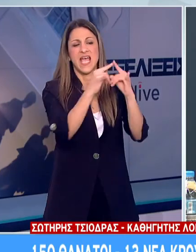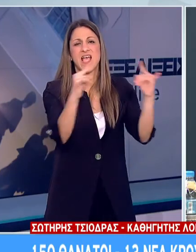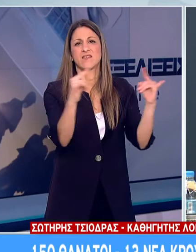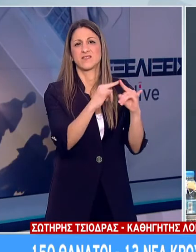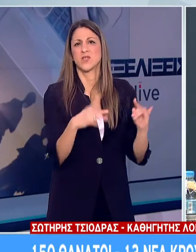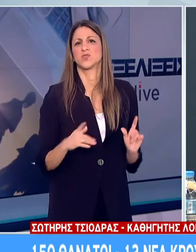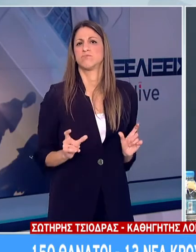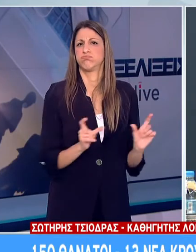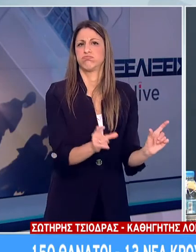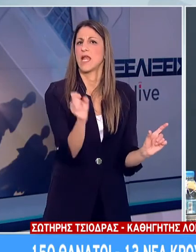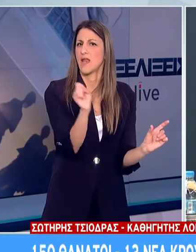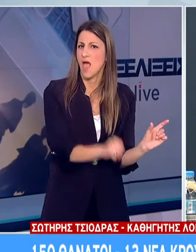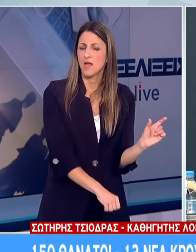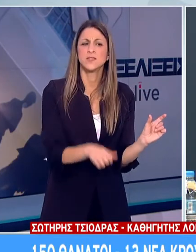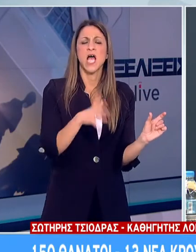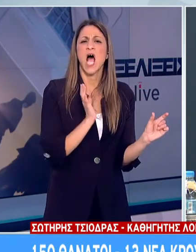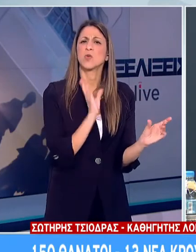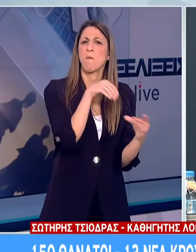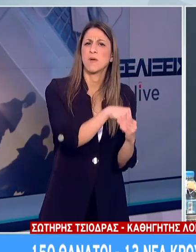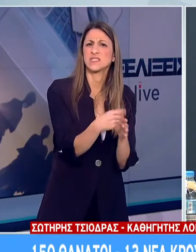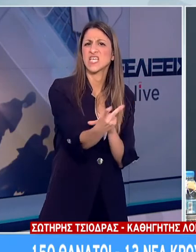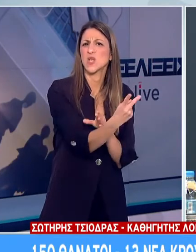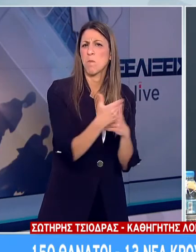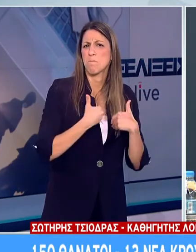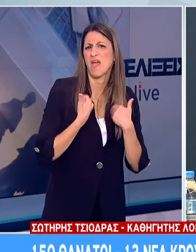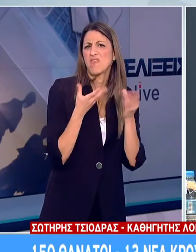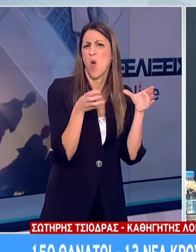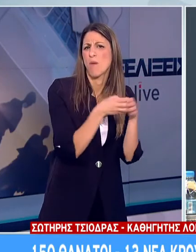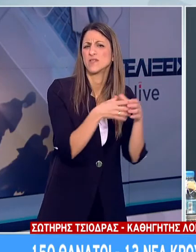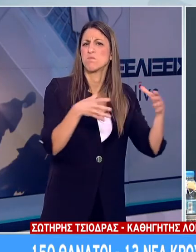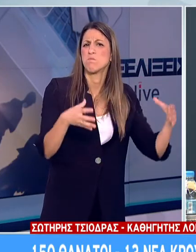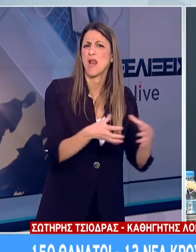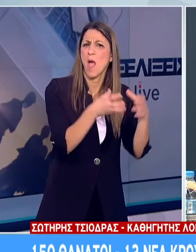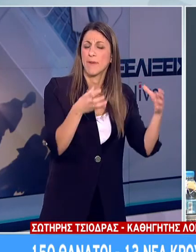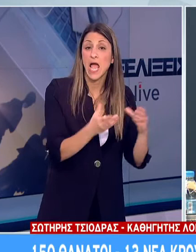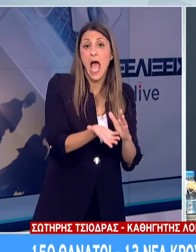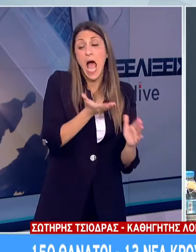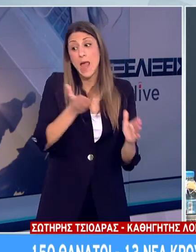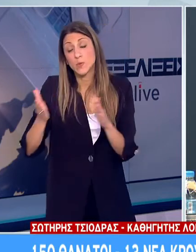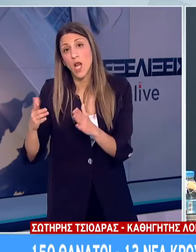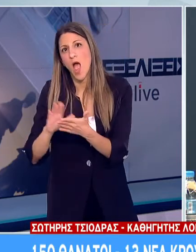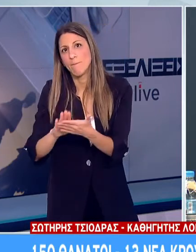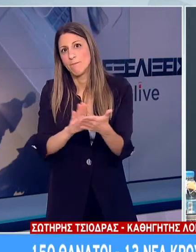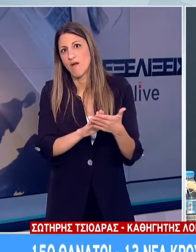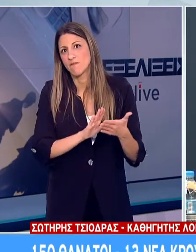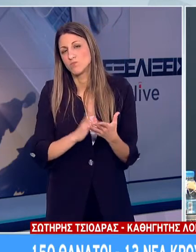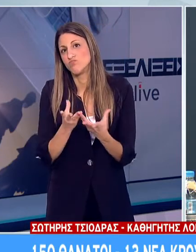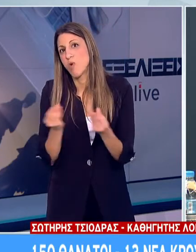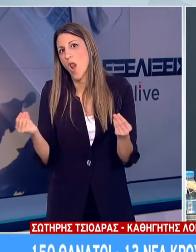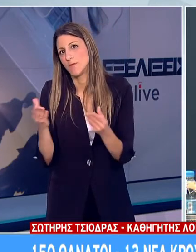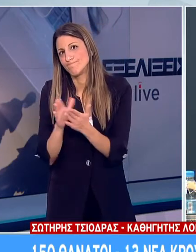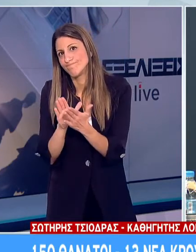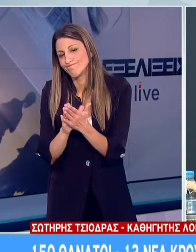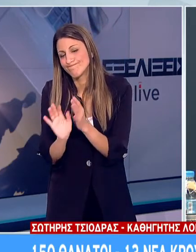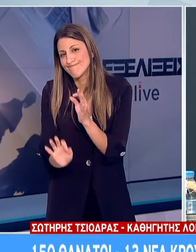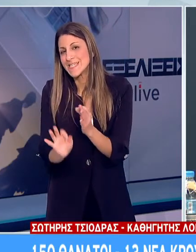χώρος που καλλιεργείται η κοινωνικότητα βέβαια ένας χώρος που υπάρχουν και πολλές επαφές περισσότερες από αυτές που